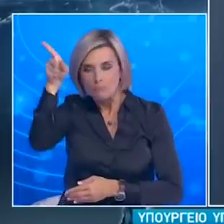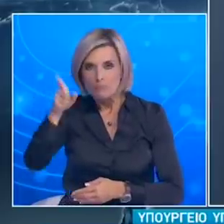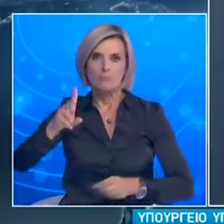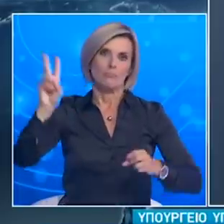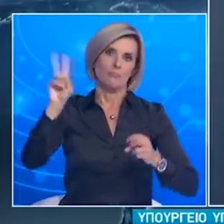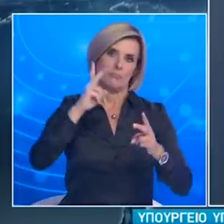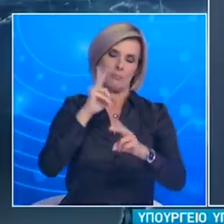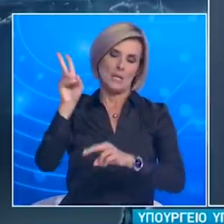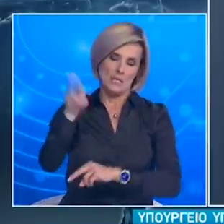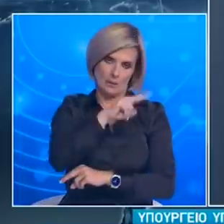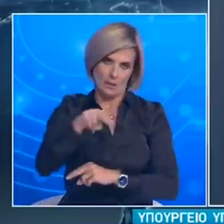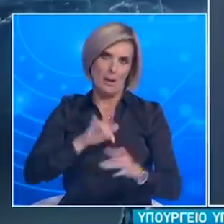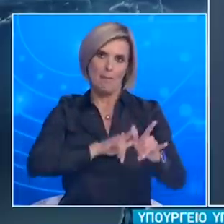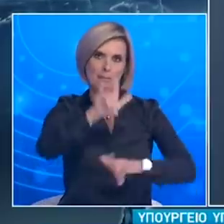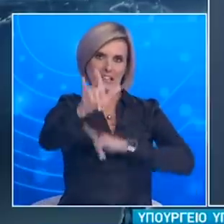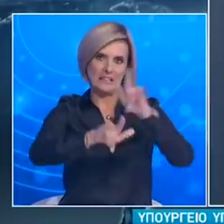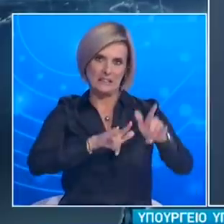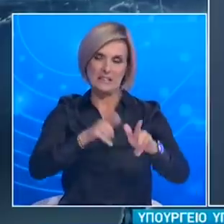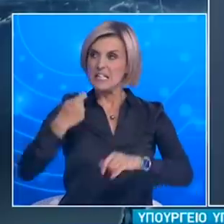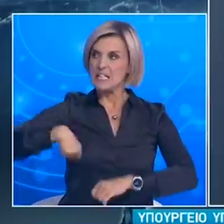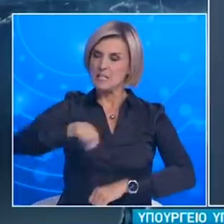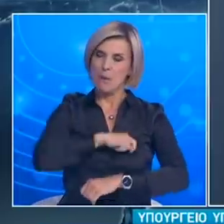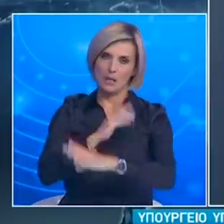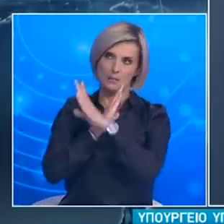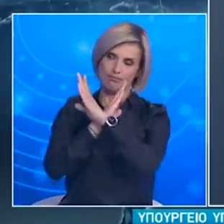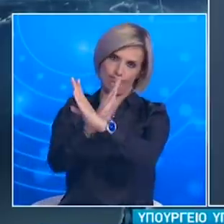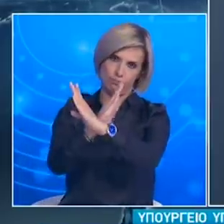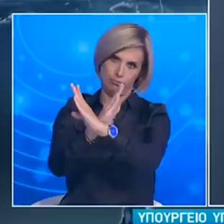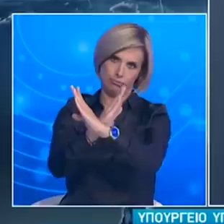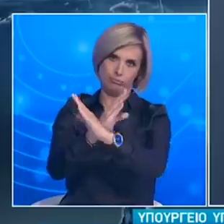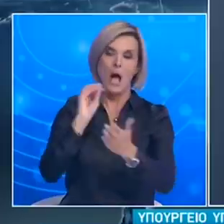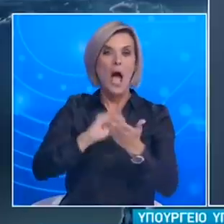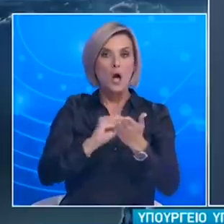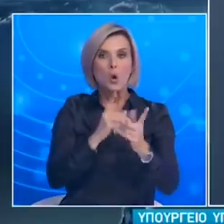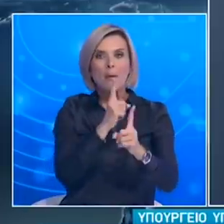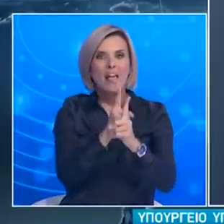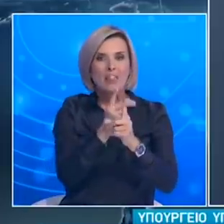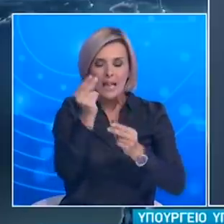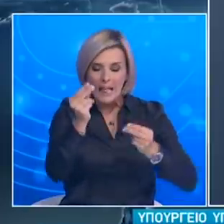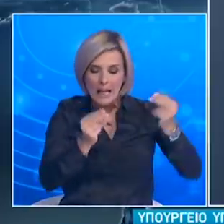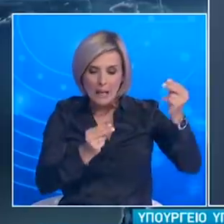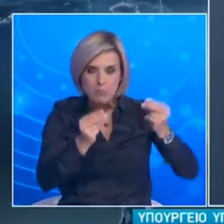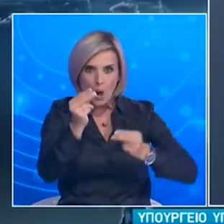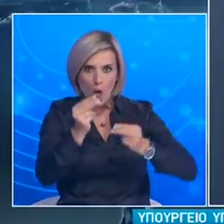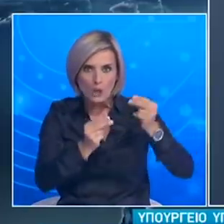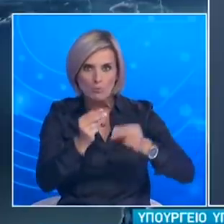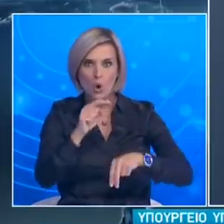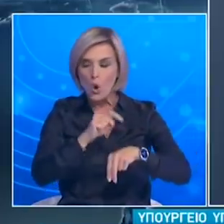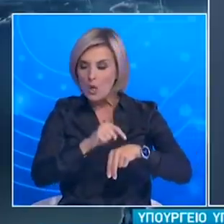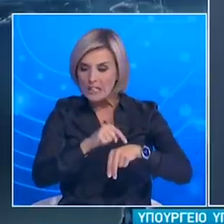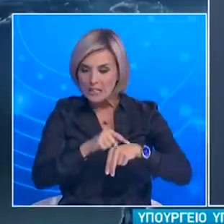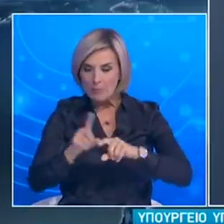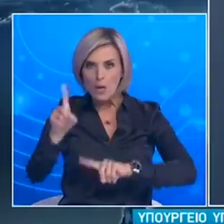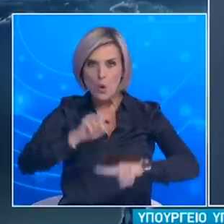Καταλωνίας Παράλληλα συνεχίζουμε με βάση τις υποδείξεις της ΕΒΑ να εξετάζουμε εξαντλητικά τους επισκέφτες από την υπόλοιπη Ισπανία